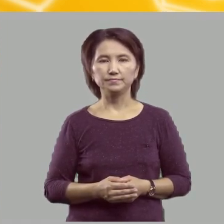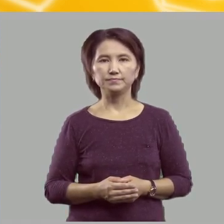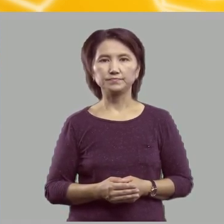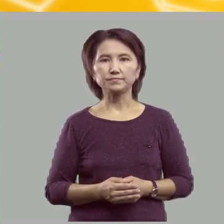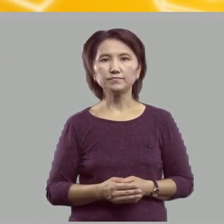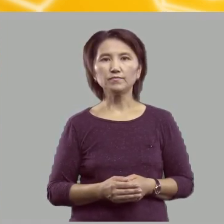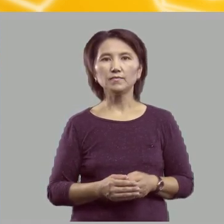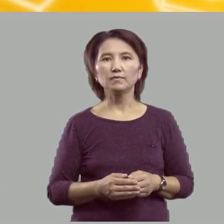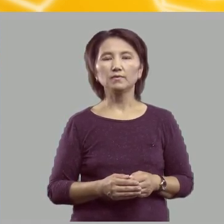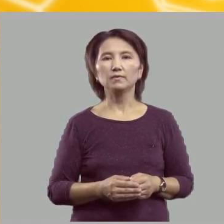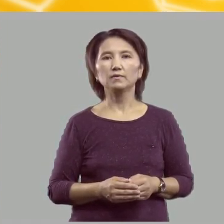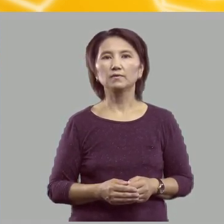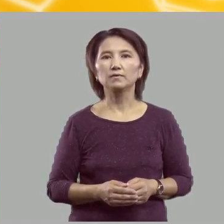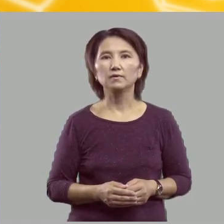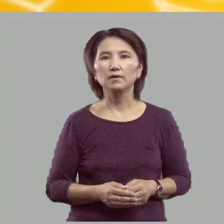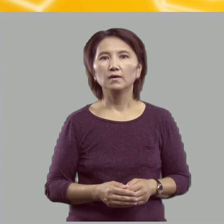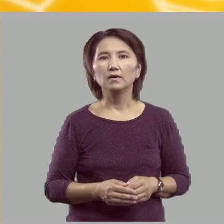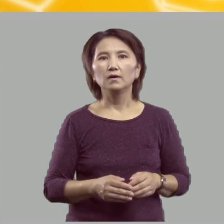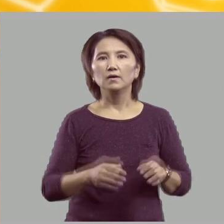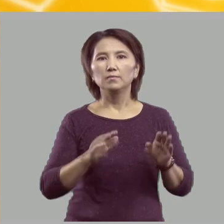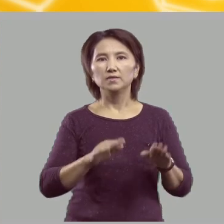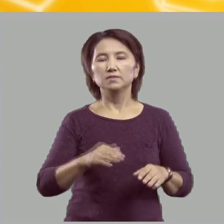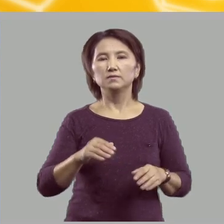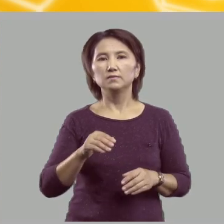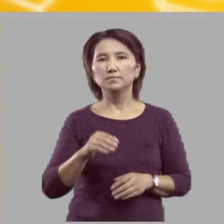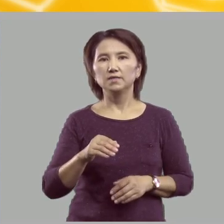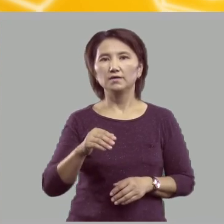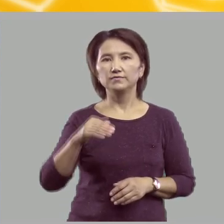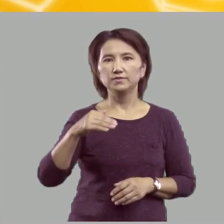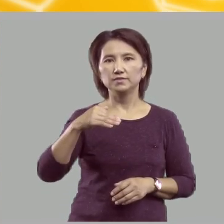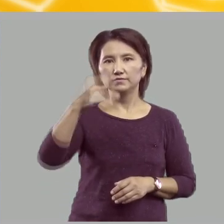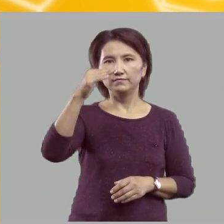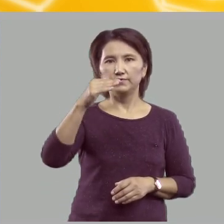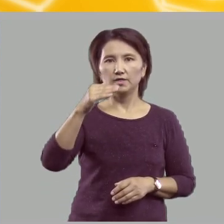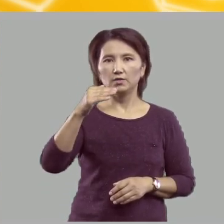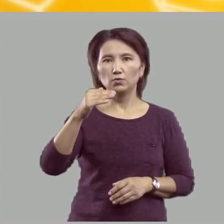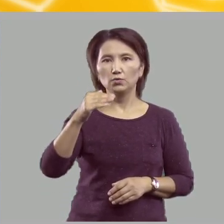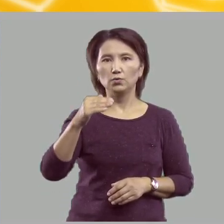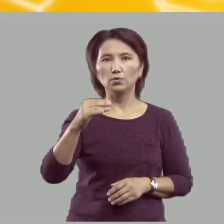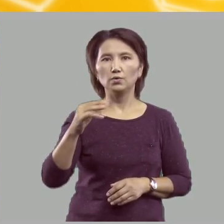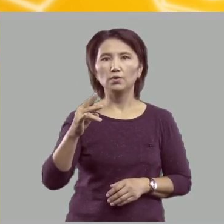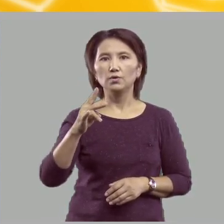Поставьте сверху над буквой две точки.